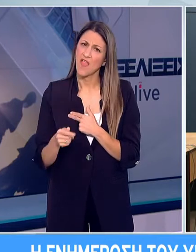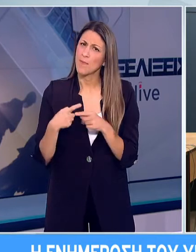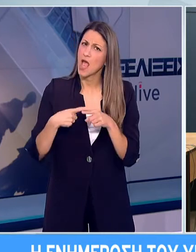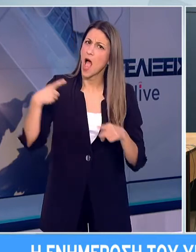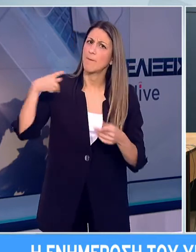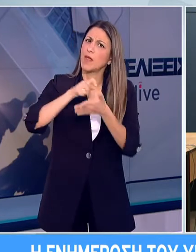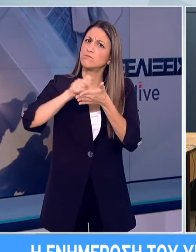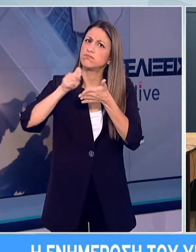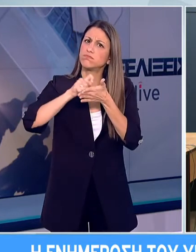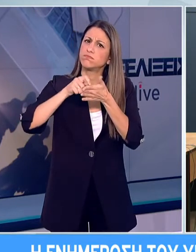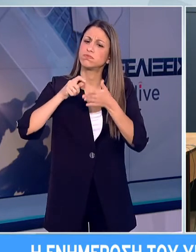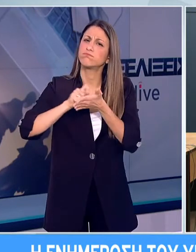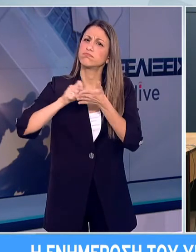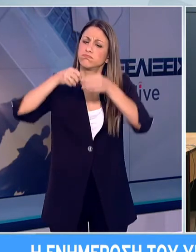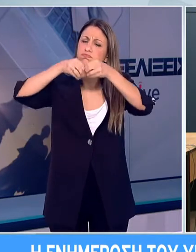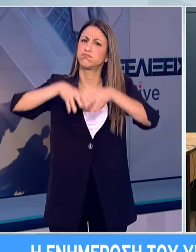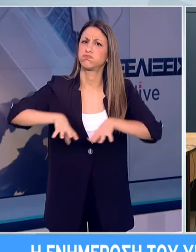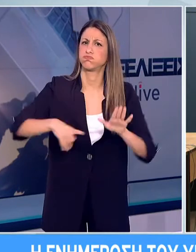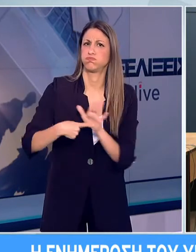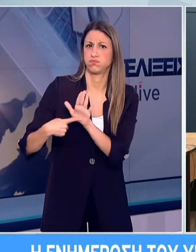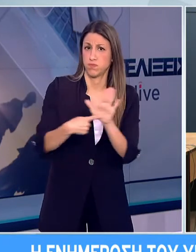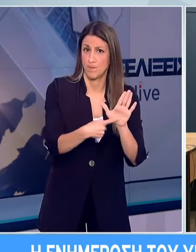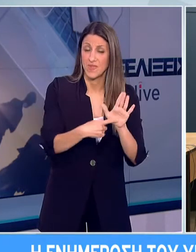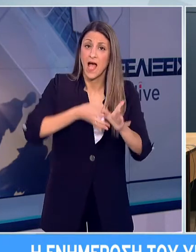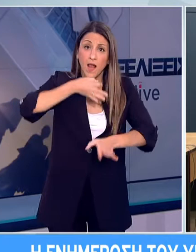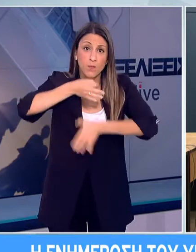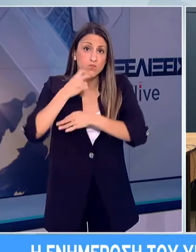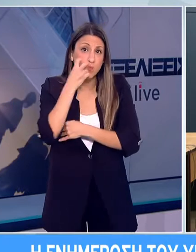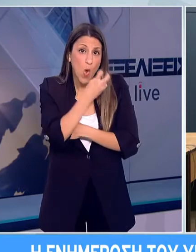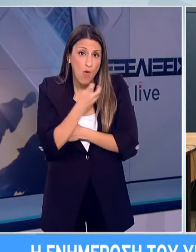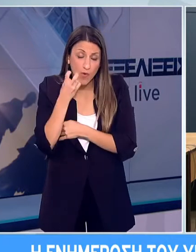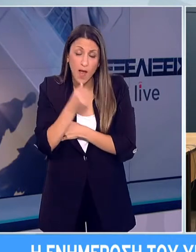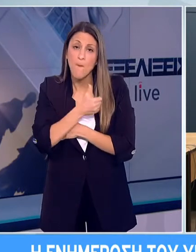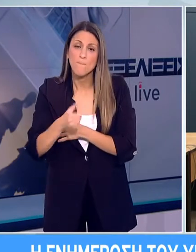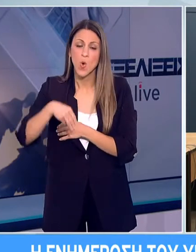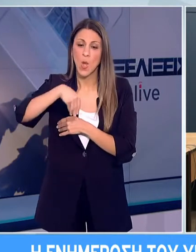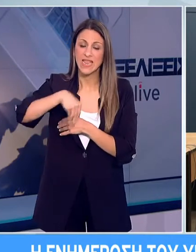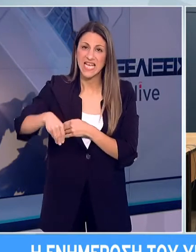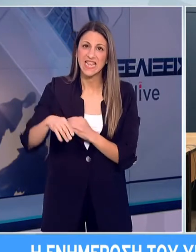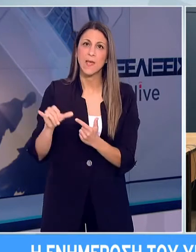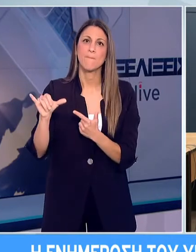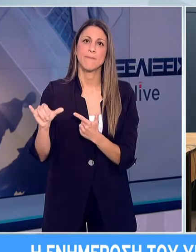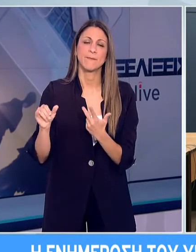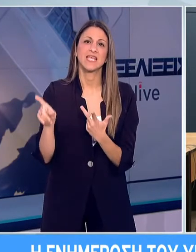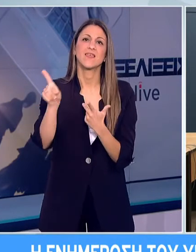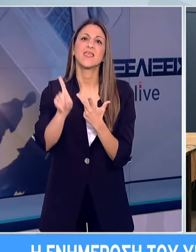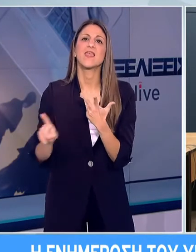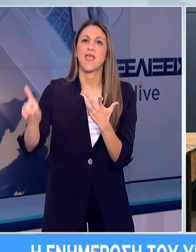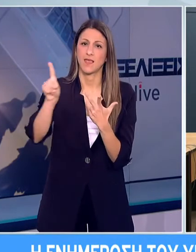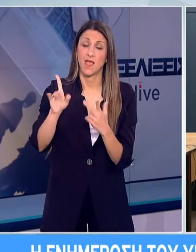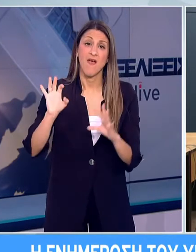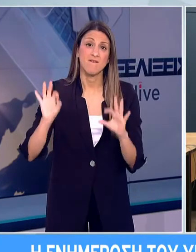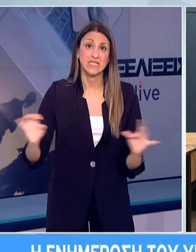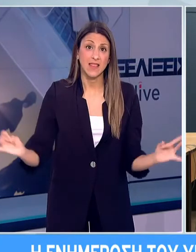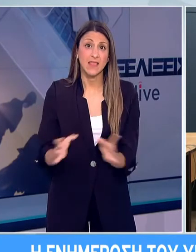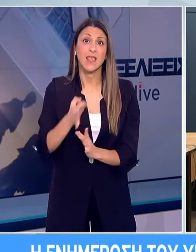Υπουργείο Υγείας για την εξέλιξη της νόσου COVID-19 στη χώρα. Προφανώς, θα πραγματοποιούνται έκτακτες